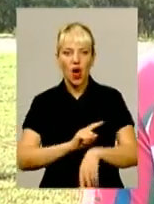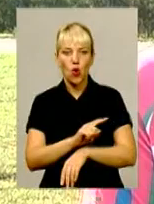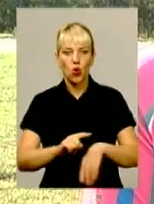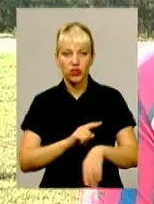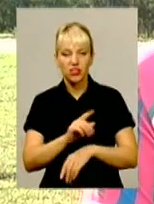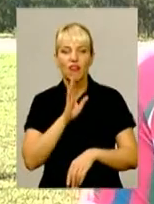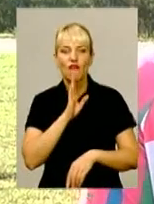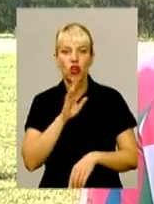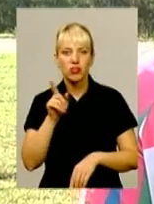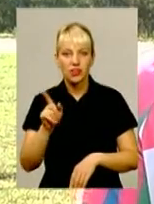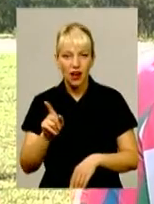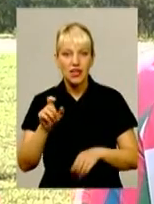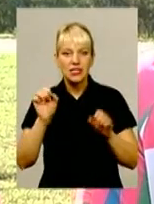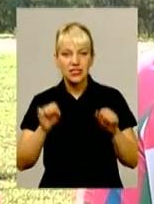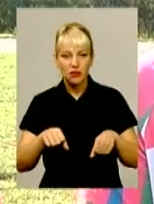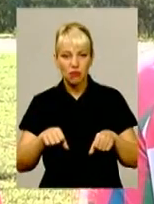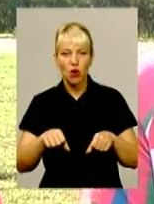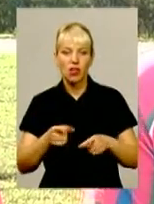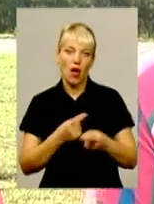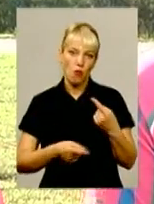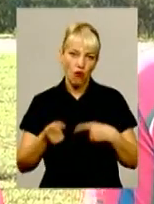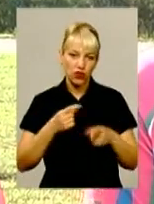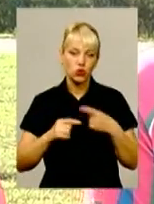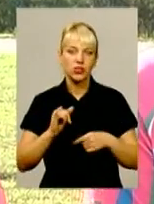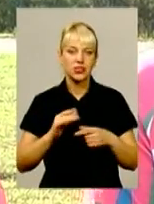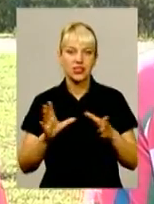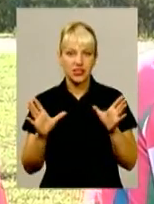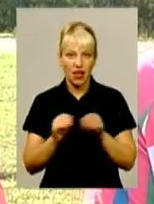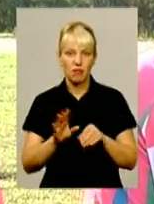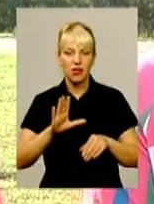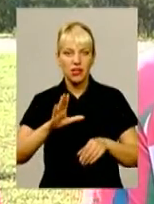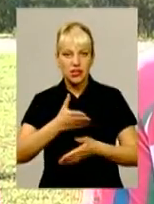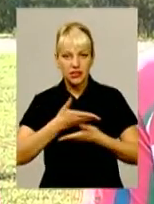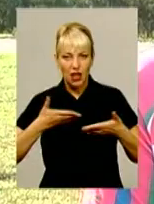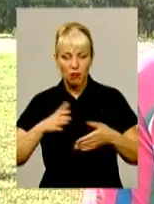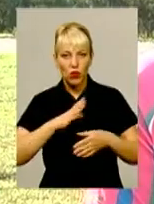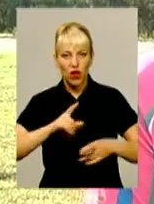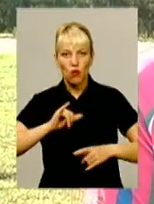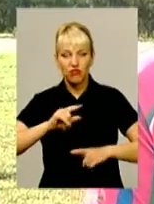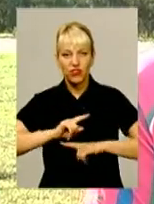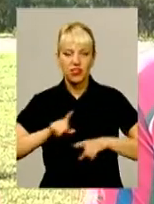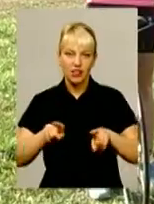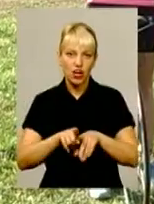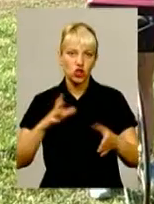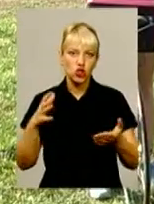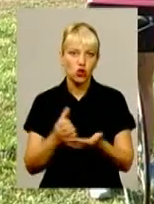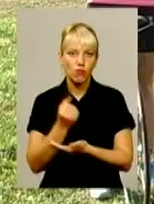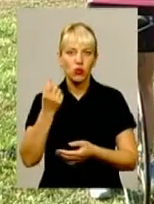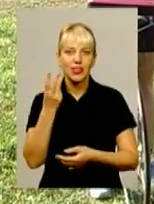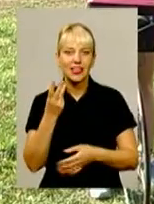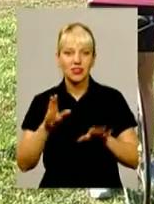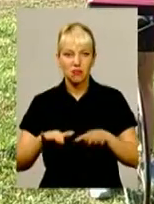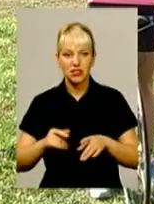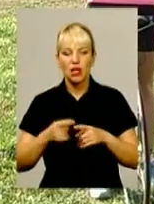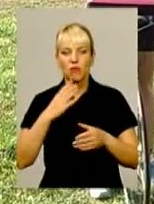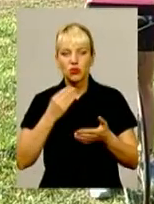змогла знову повернутися і вона вже з нами їхала в фіналі. І так ми здобули третє місце. Про свій вибір